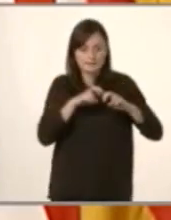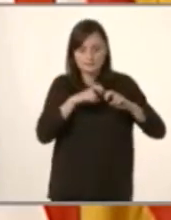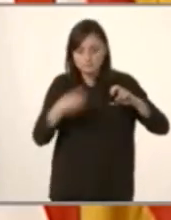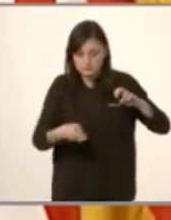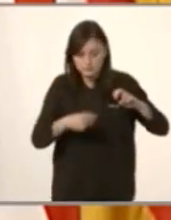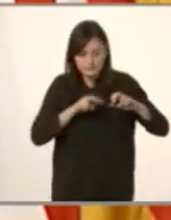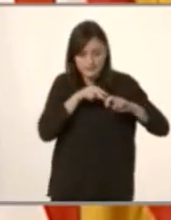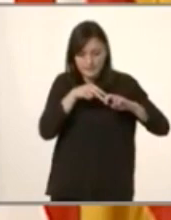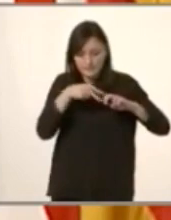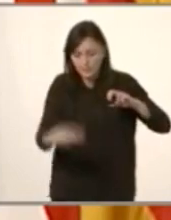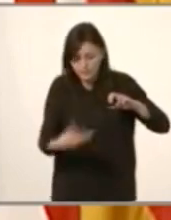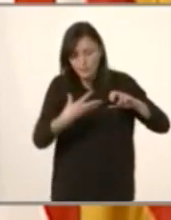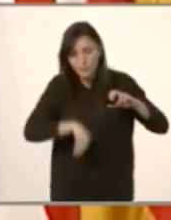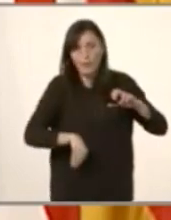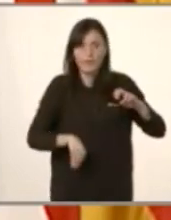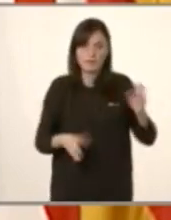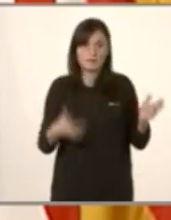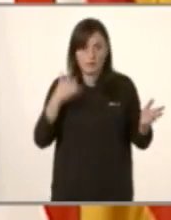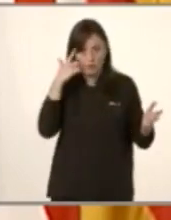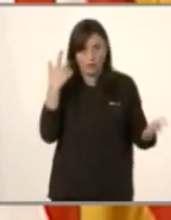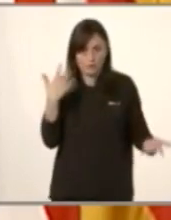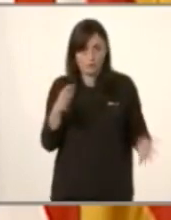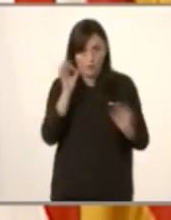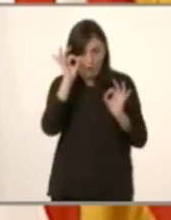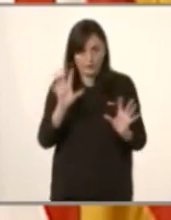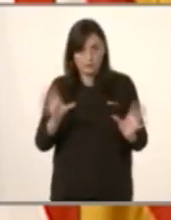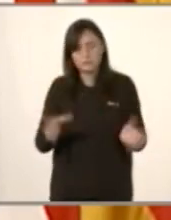un acantil·lat i vostè s'acosta a boca a veure una soplada de vent?